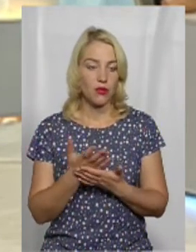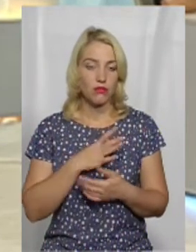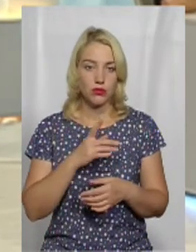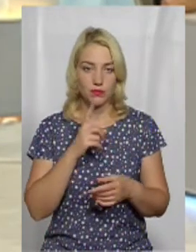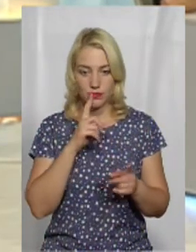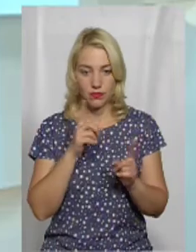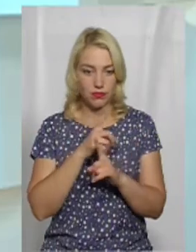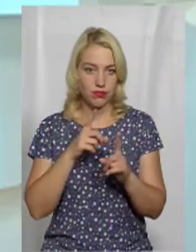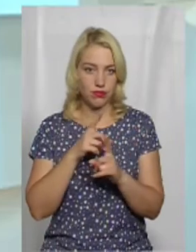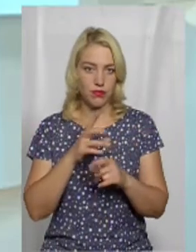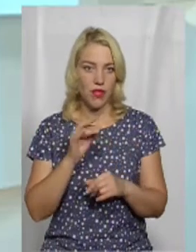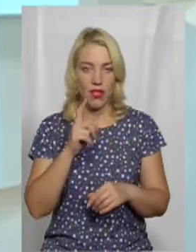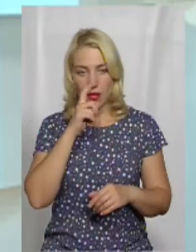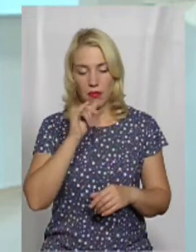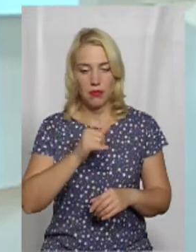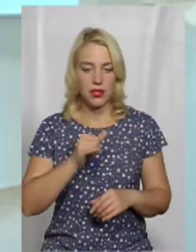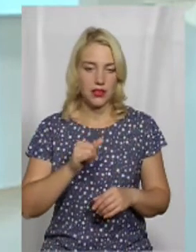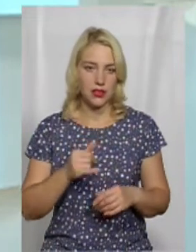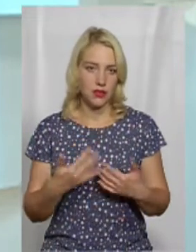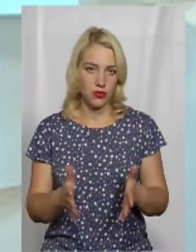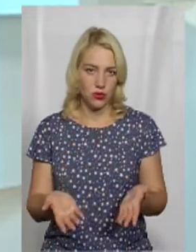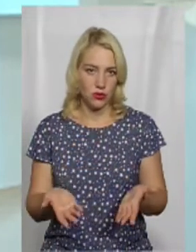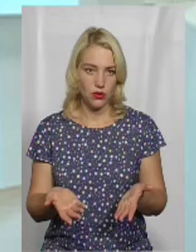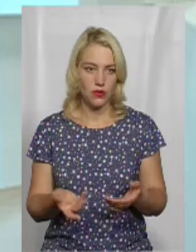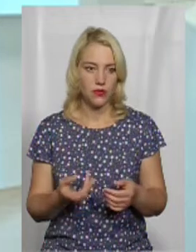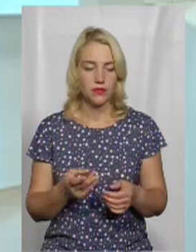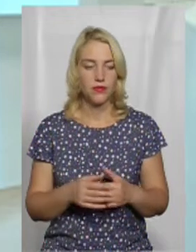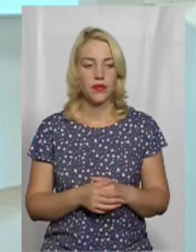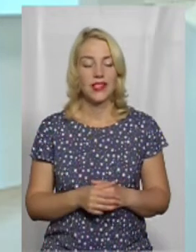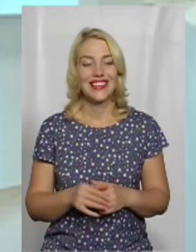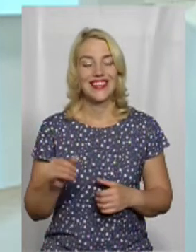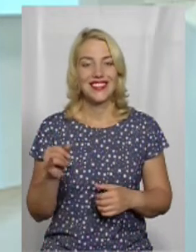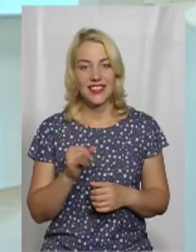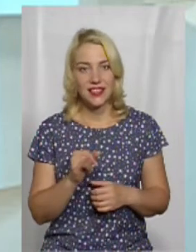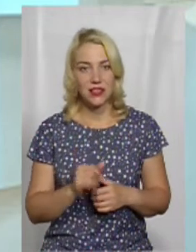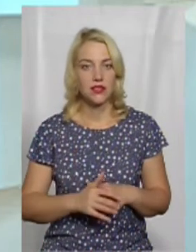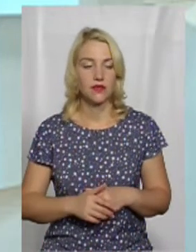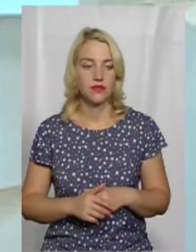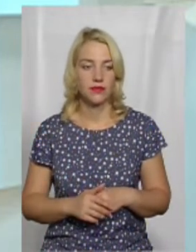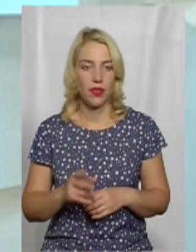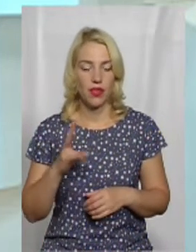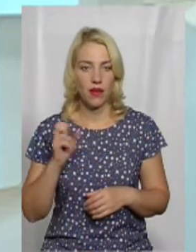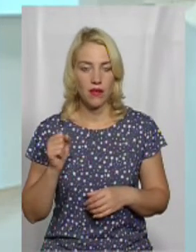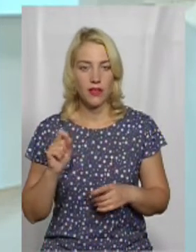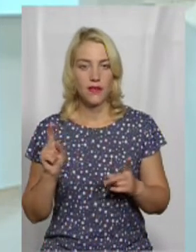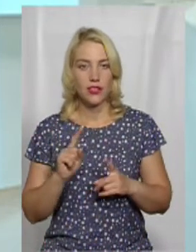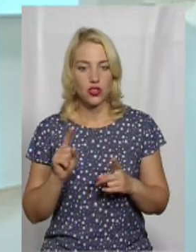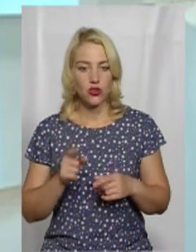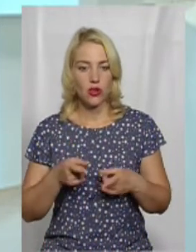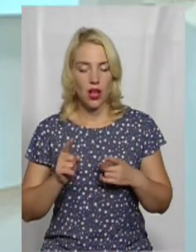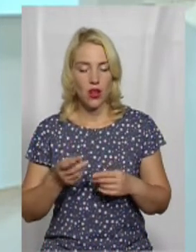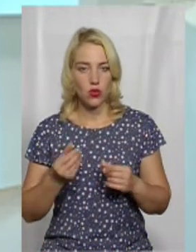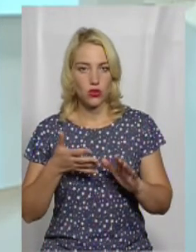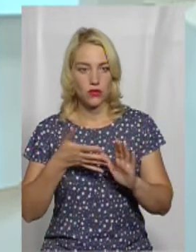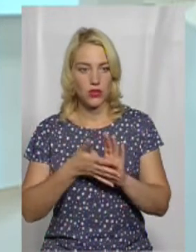розходнік, тобто там на бензин, щоб до локації доїхати, там мінімальні якісь. І на що реально пішла